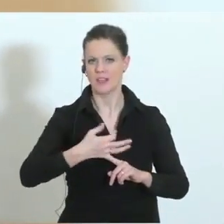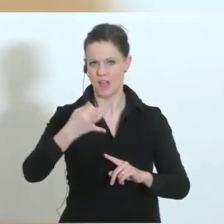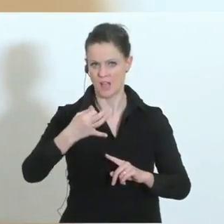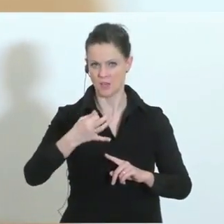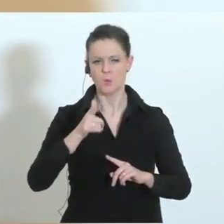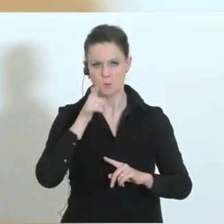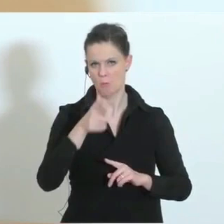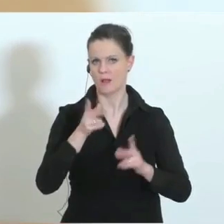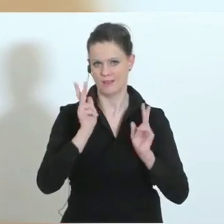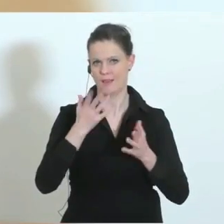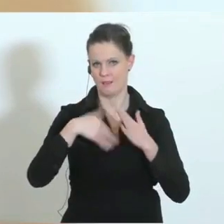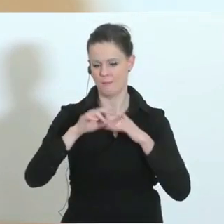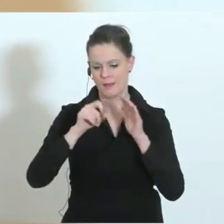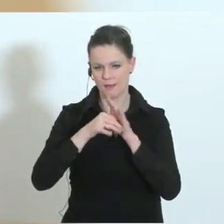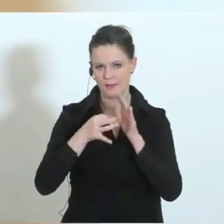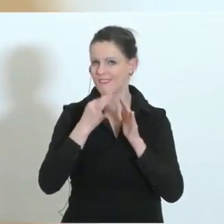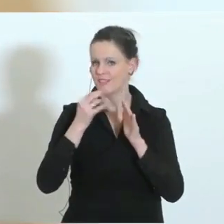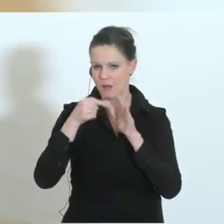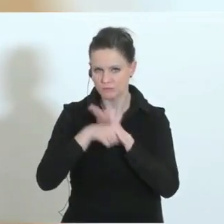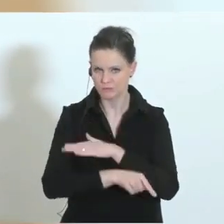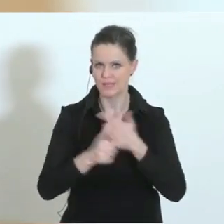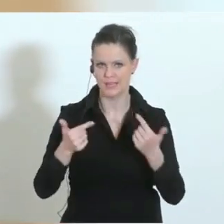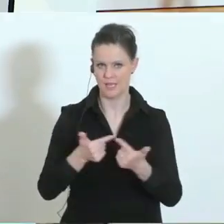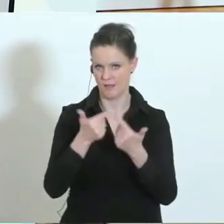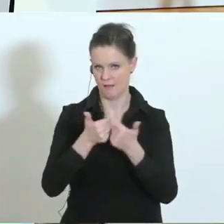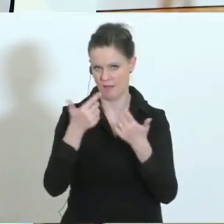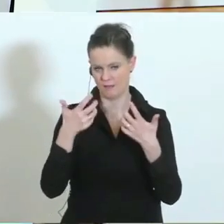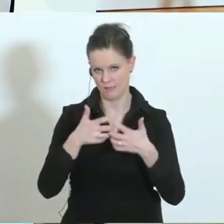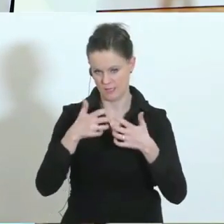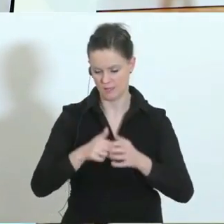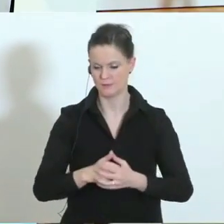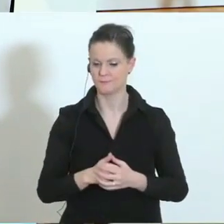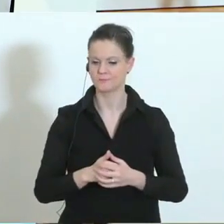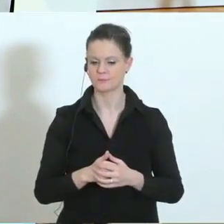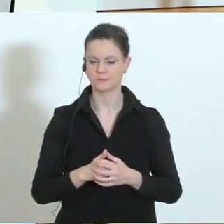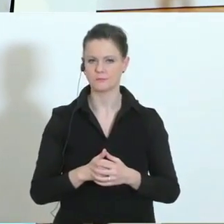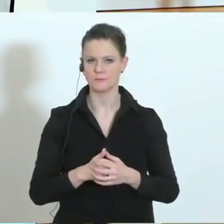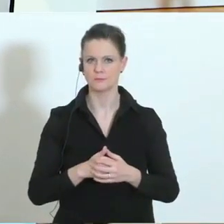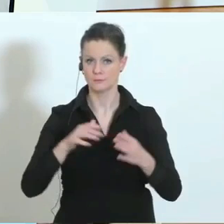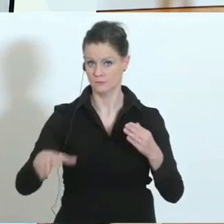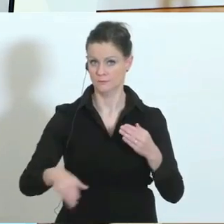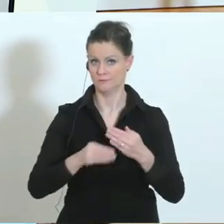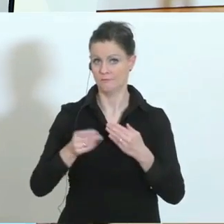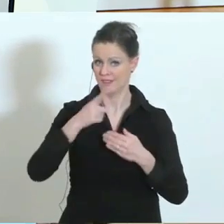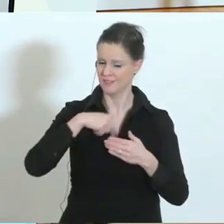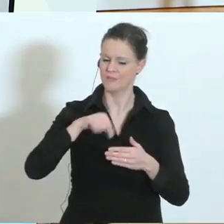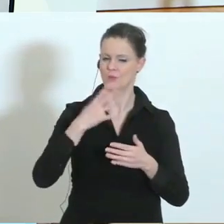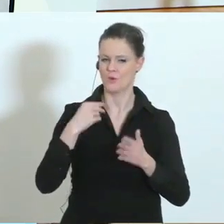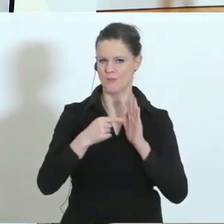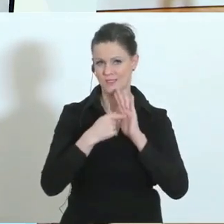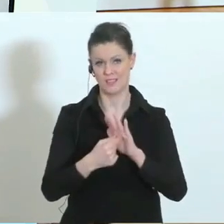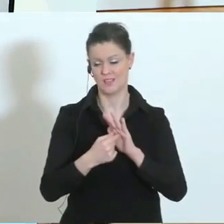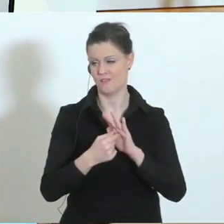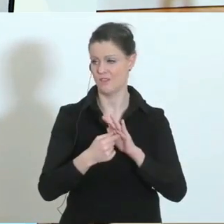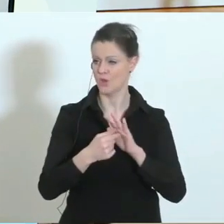Detail dazu erzählen. Darf eine Ergänzung machen als das Ausdruck, dass wir alle gemeinsam an einem Strang sind. Das